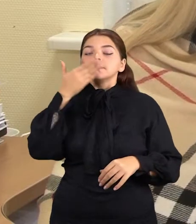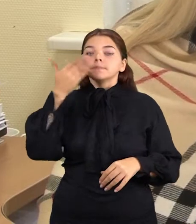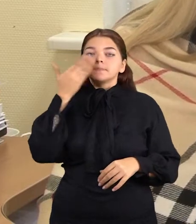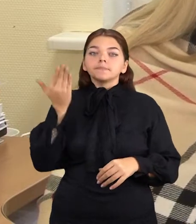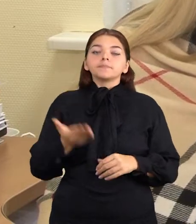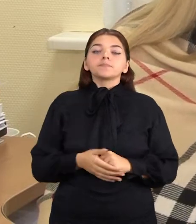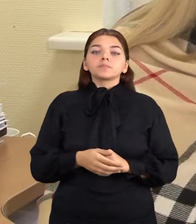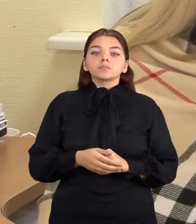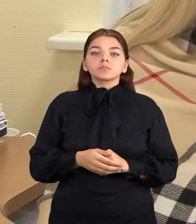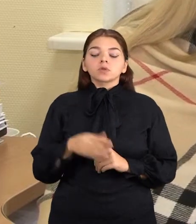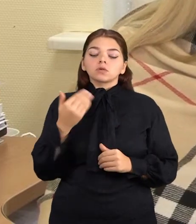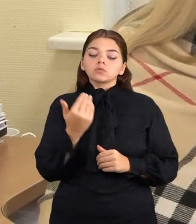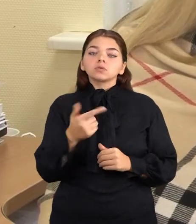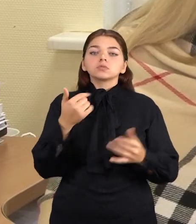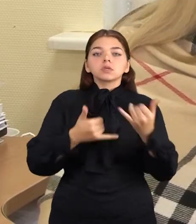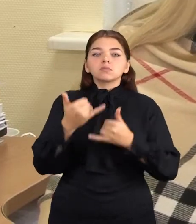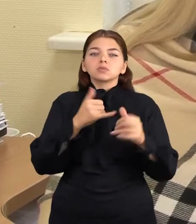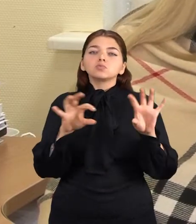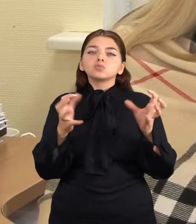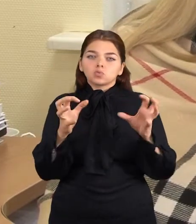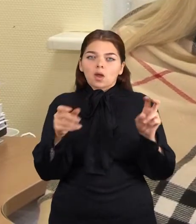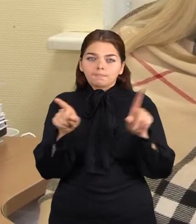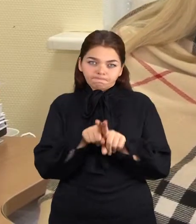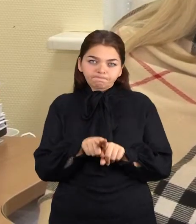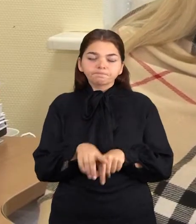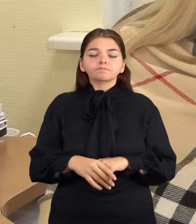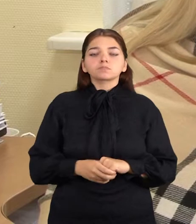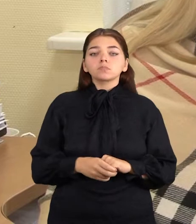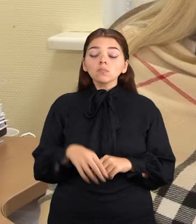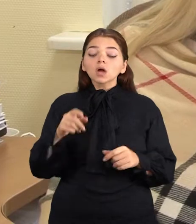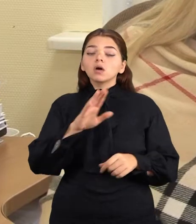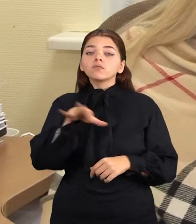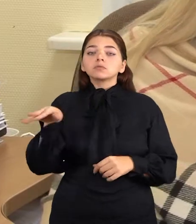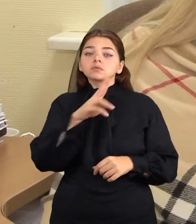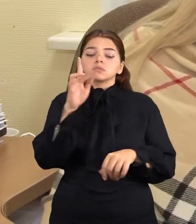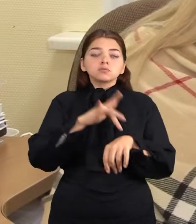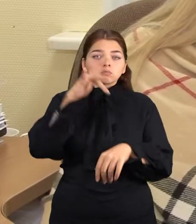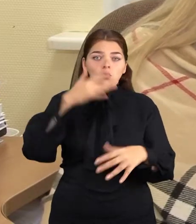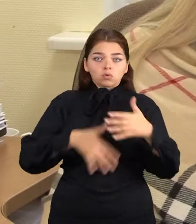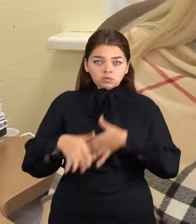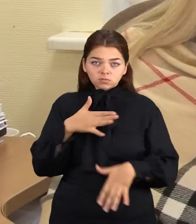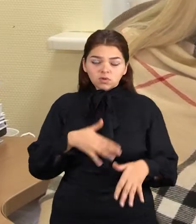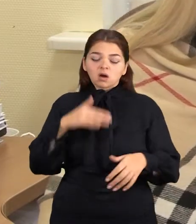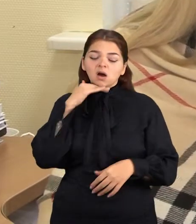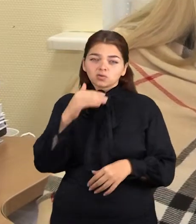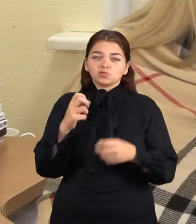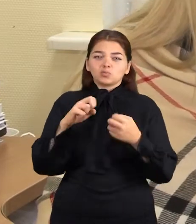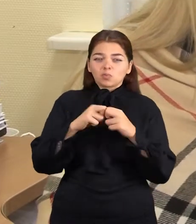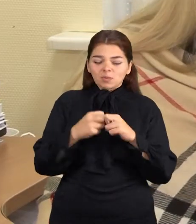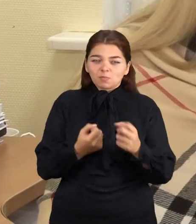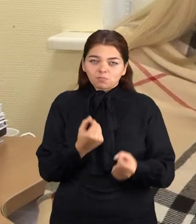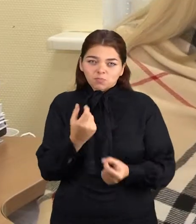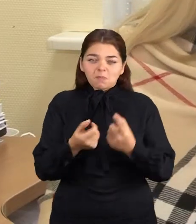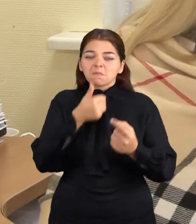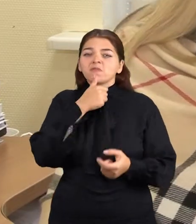tos, sakykim, tų dujų. Ir be abejo, jautresni vaikai suriaguoja jautriau ir dirgina ir